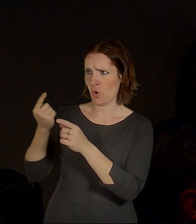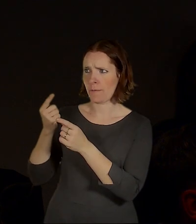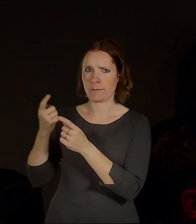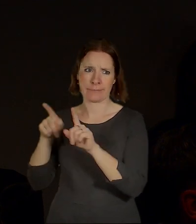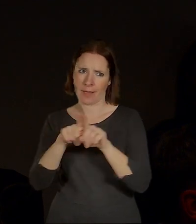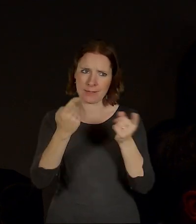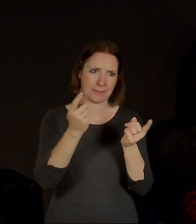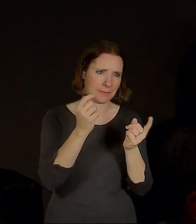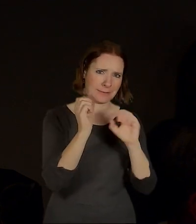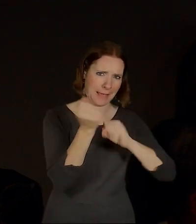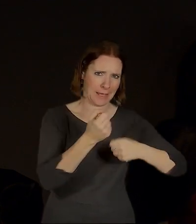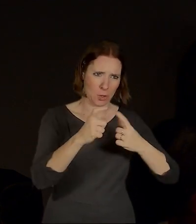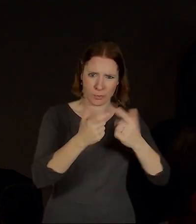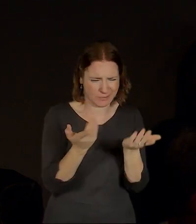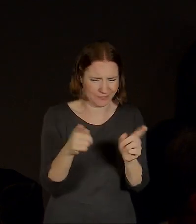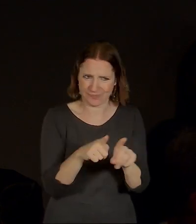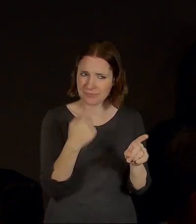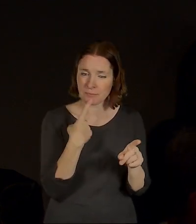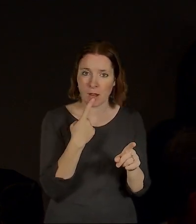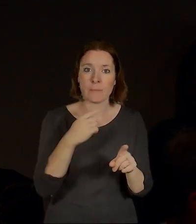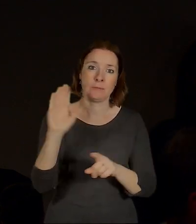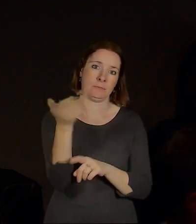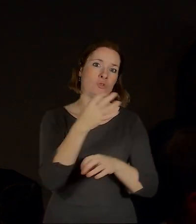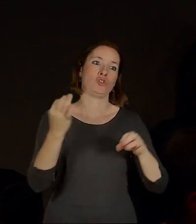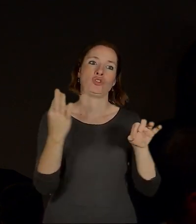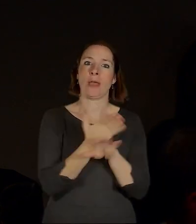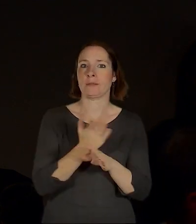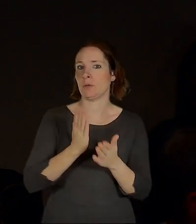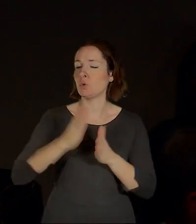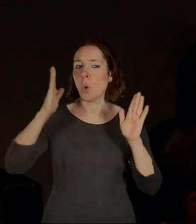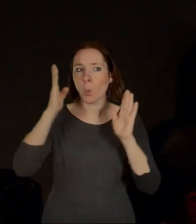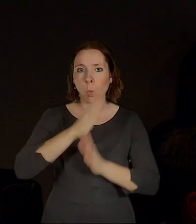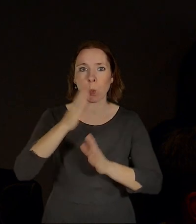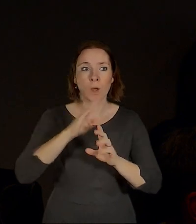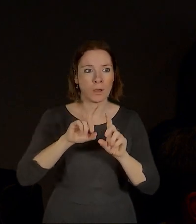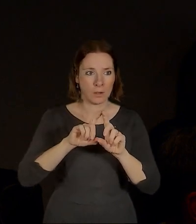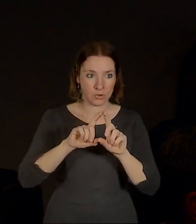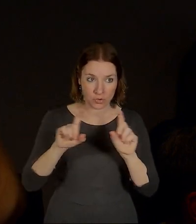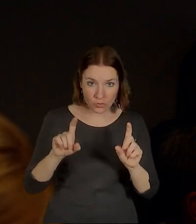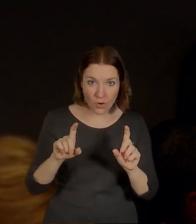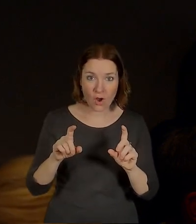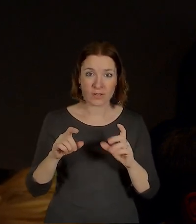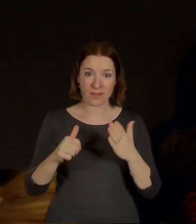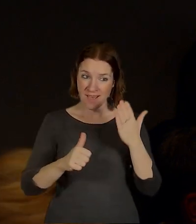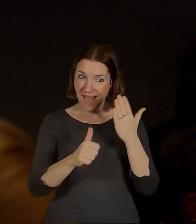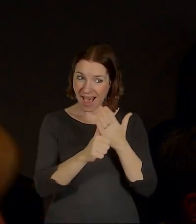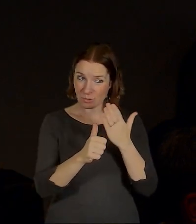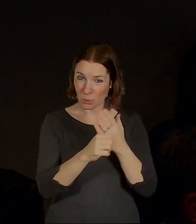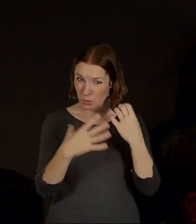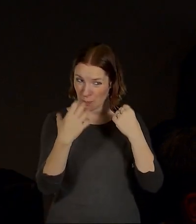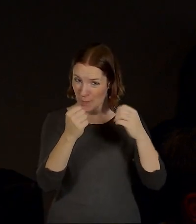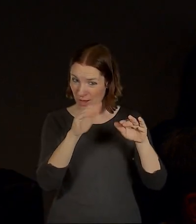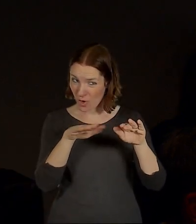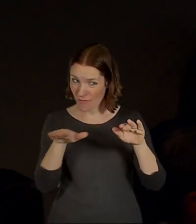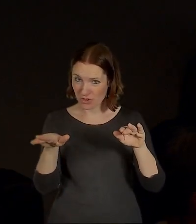a velmi vítám, že to tam dneska není. protože dělat parkoviště na takovýmhle drahým